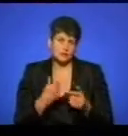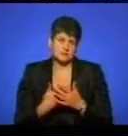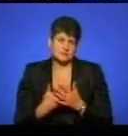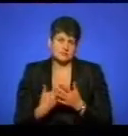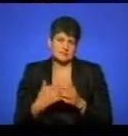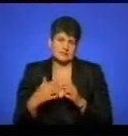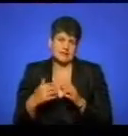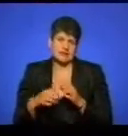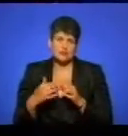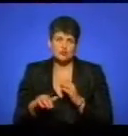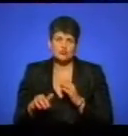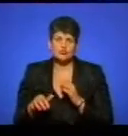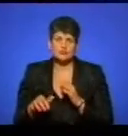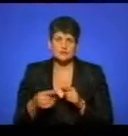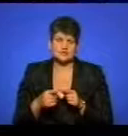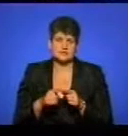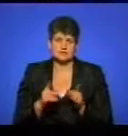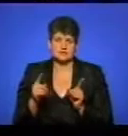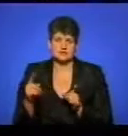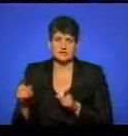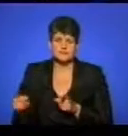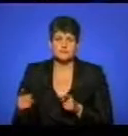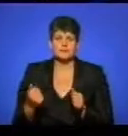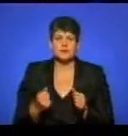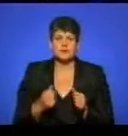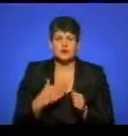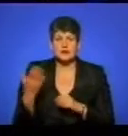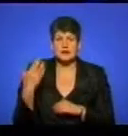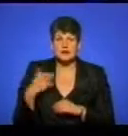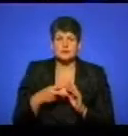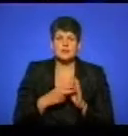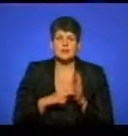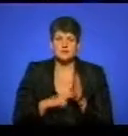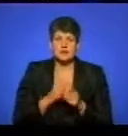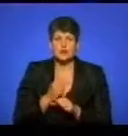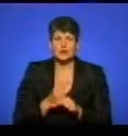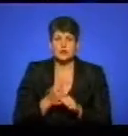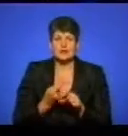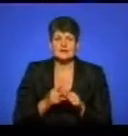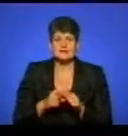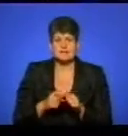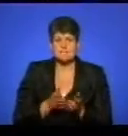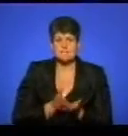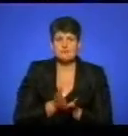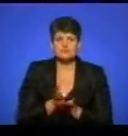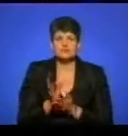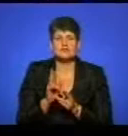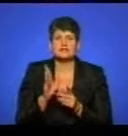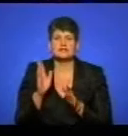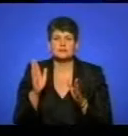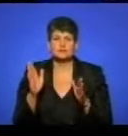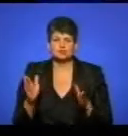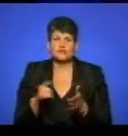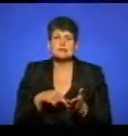середньому такі дистанції. Тому що ми попередньо планували і розробляли цей маршрут, як він буде пролягати, через які